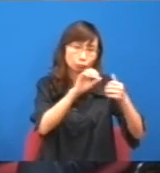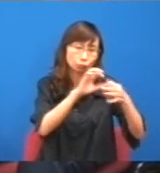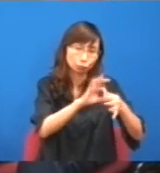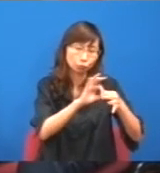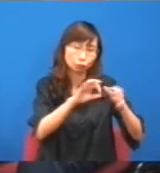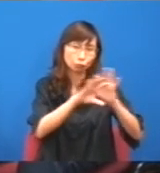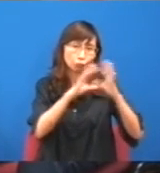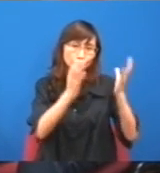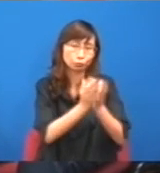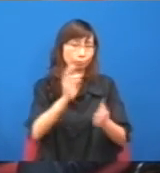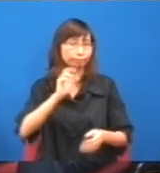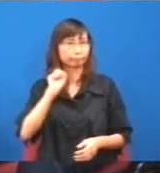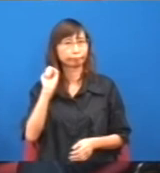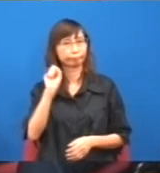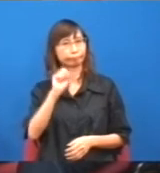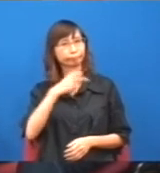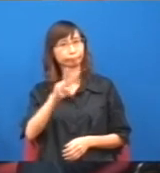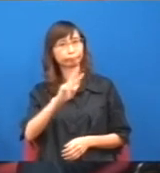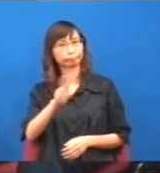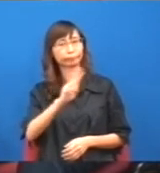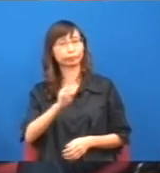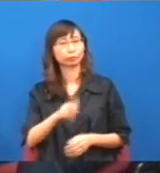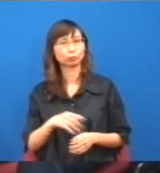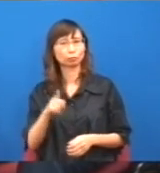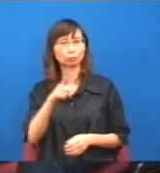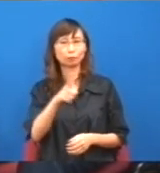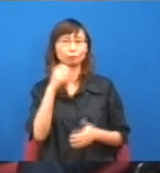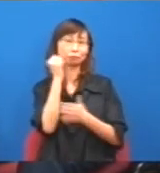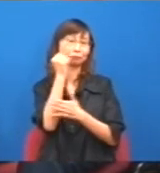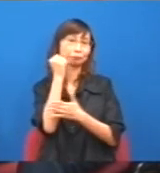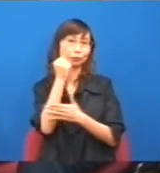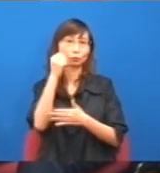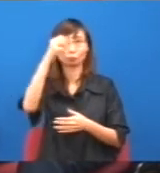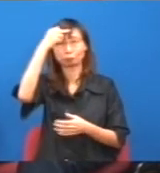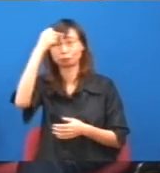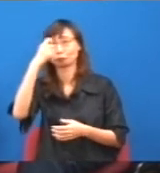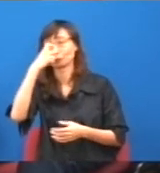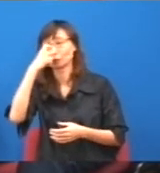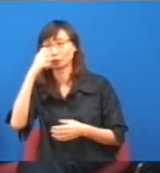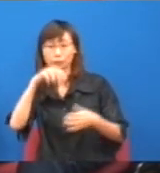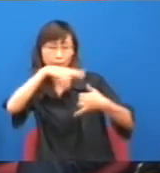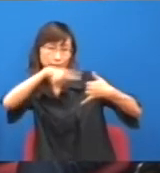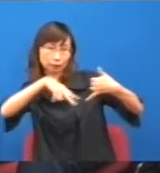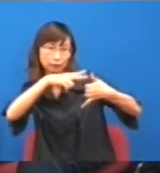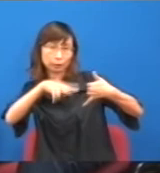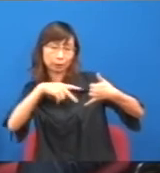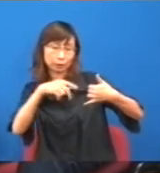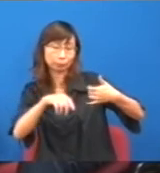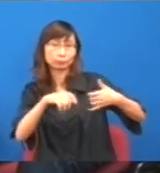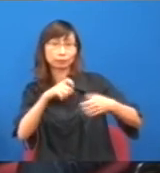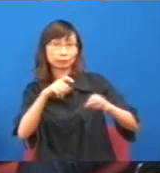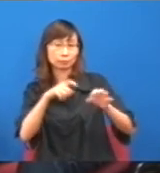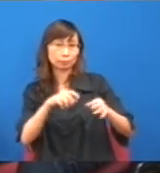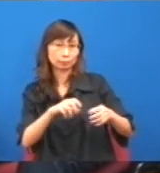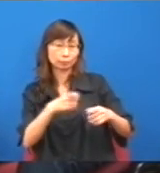你說我們反對梁振英那個,資產審查,他不會反對,即是他未必反對,他就